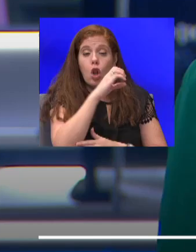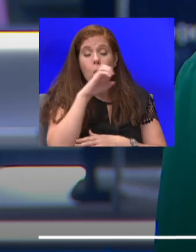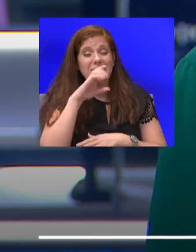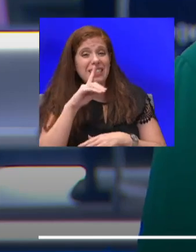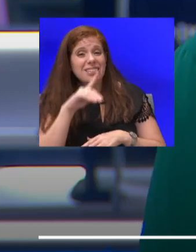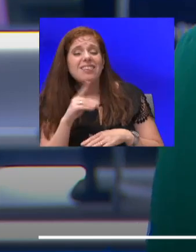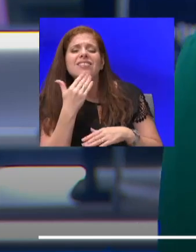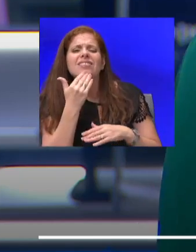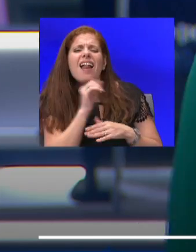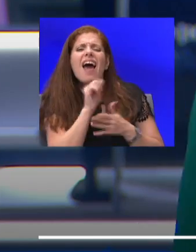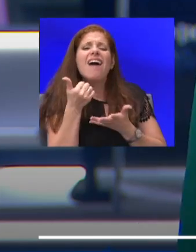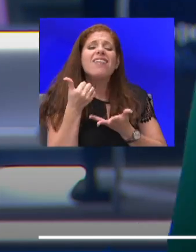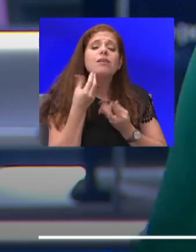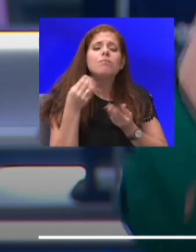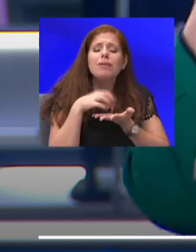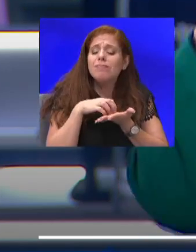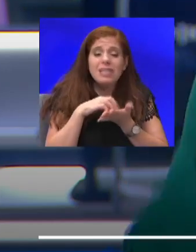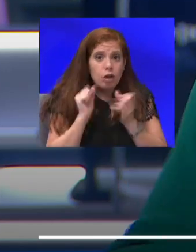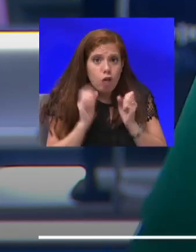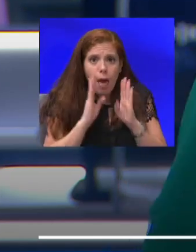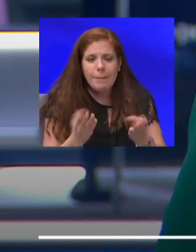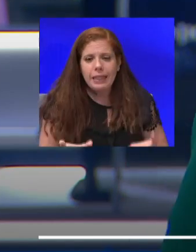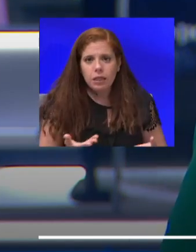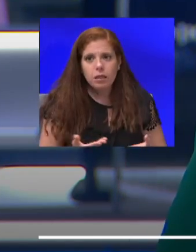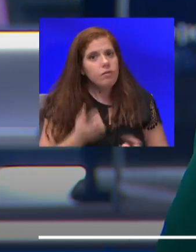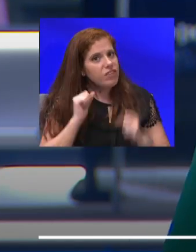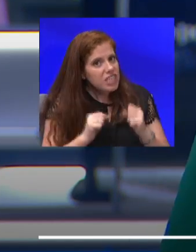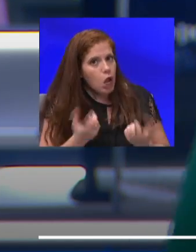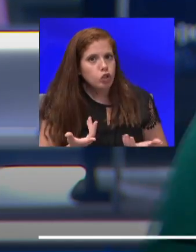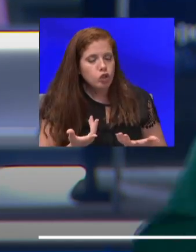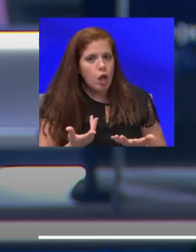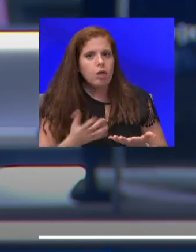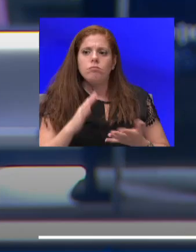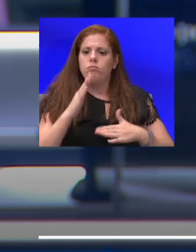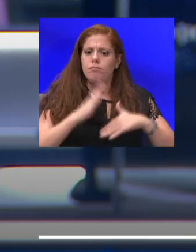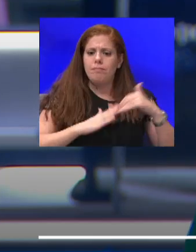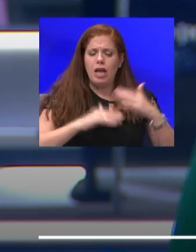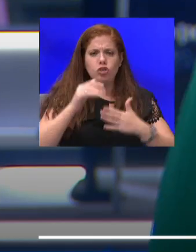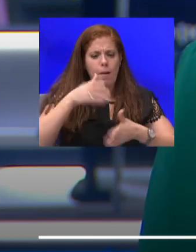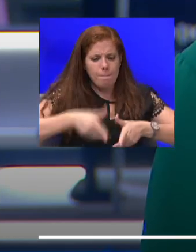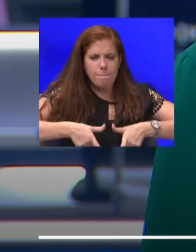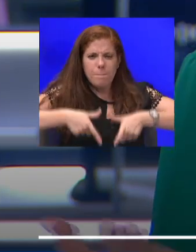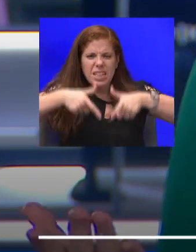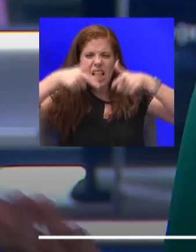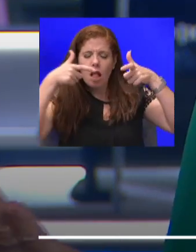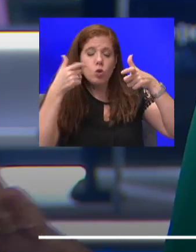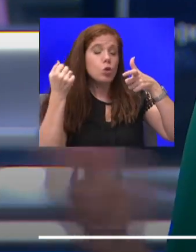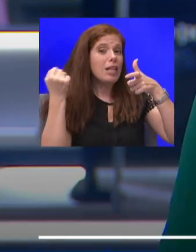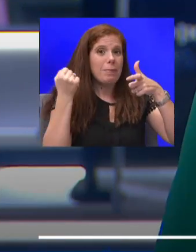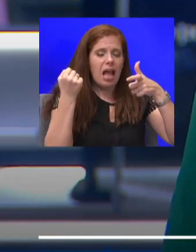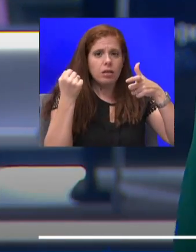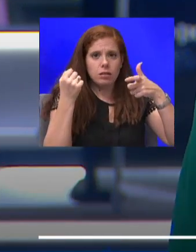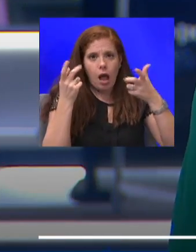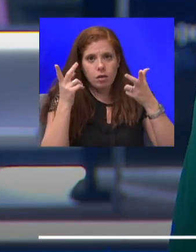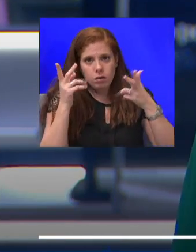אפילו להאמין. וזה קשה מאוד. ברגע שאתה בונה בניין יותר מדי חזק, אז יקרוף. אז זה החטא